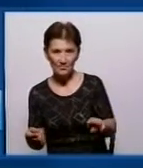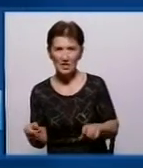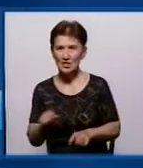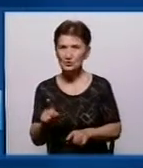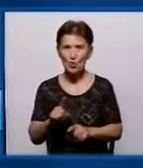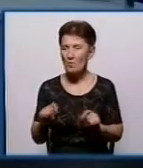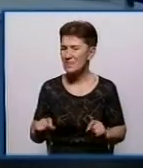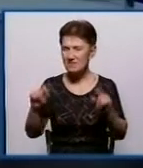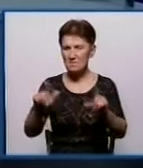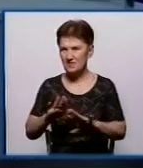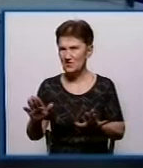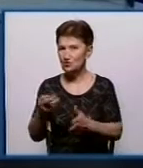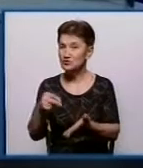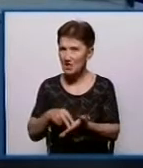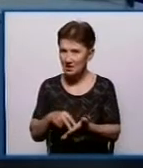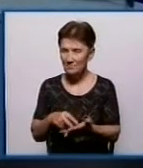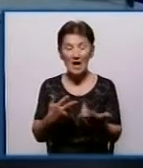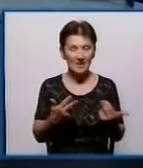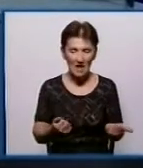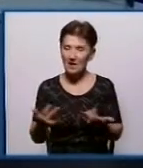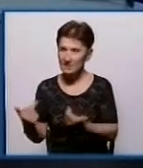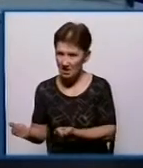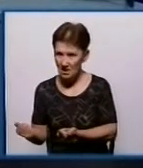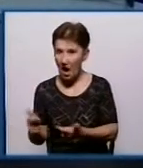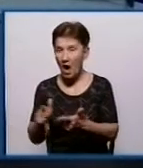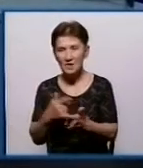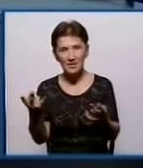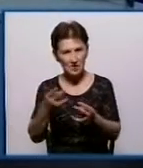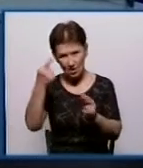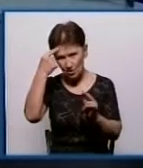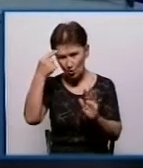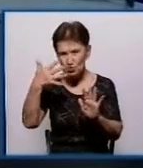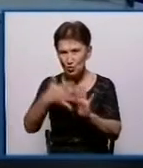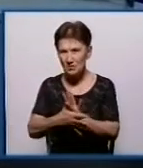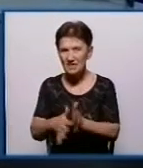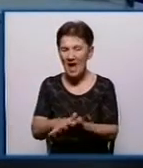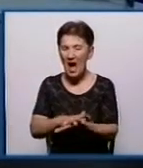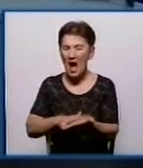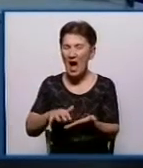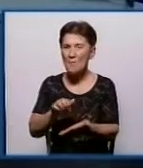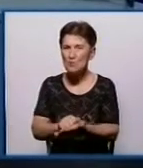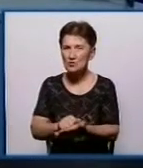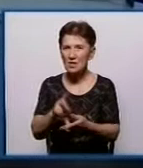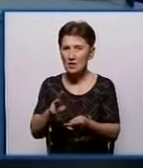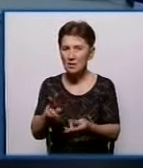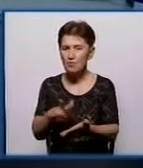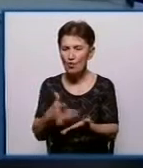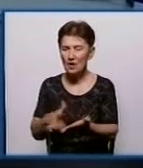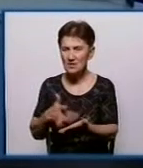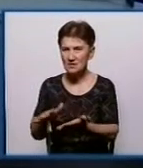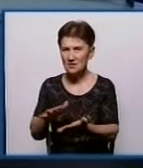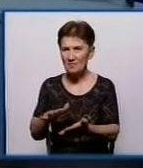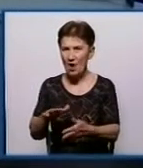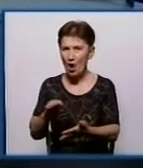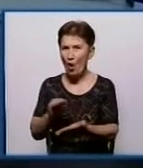підвищувався тариф, так, десь так. Але ми повинні розуміти, що амортизаційні відрахування, відповідно до бухгалтерського обліку та законодавства,